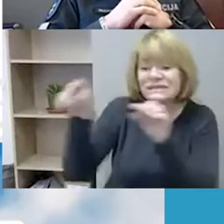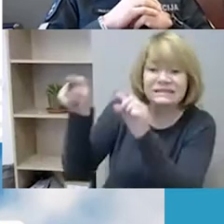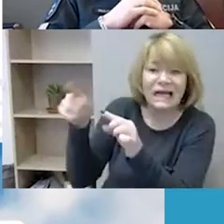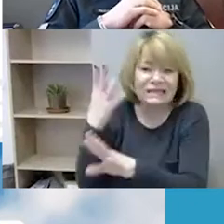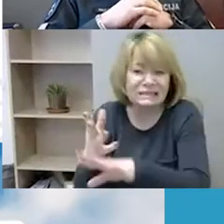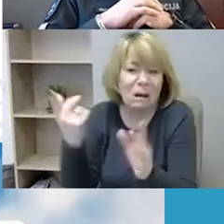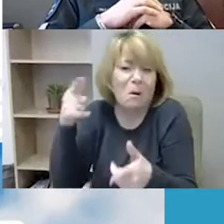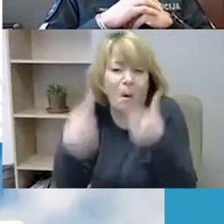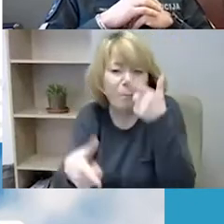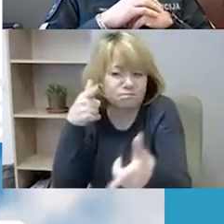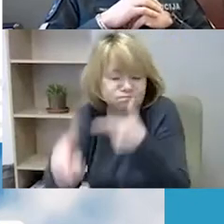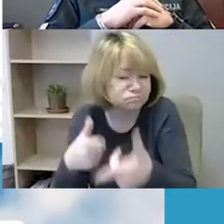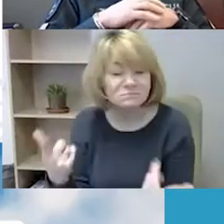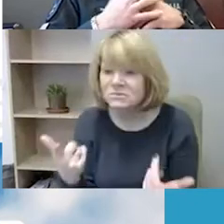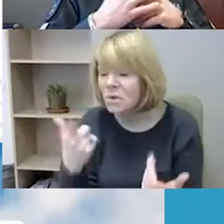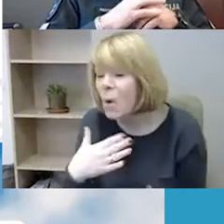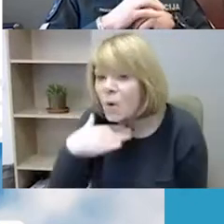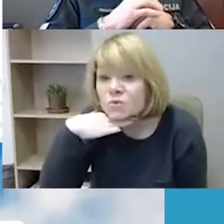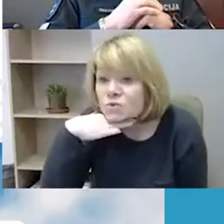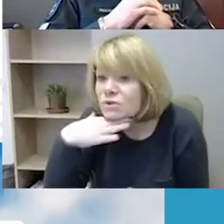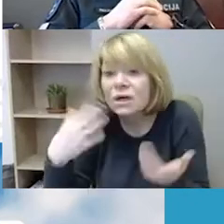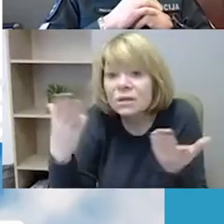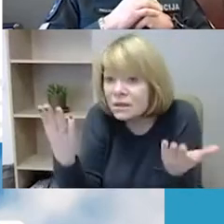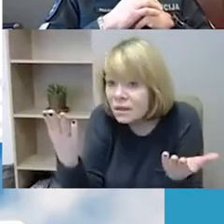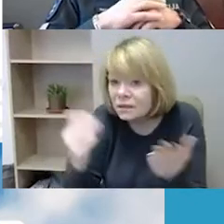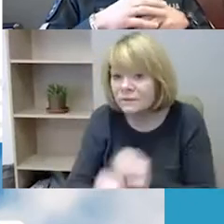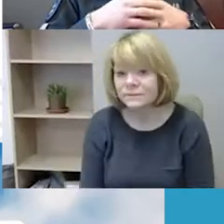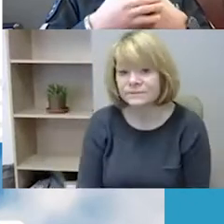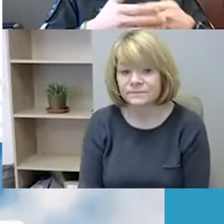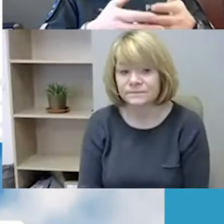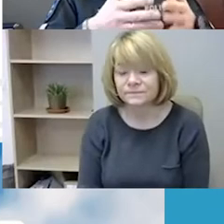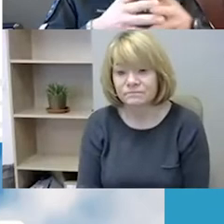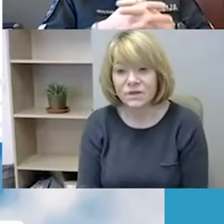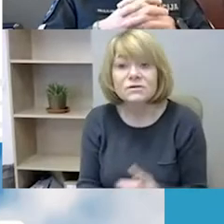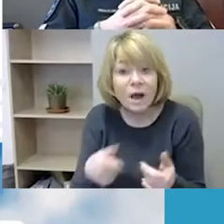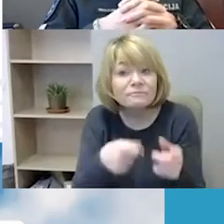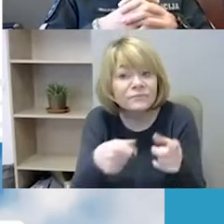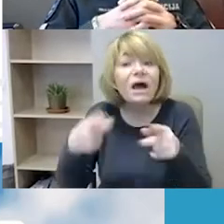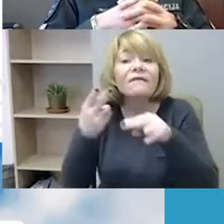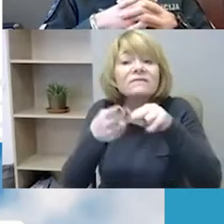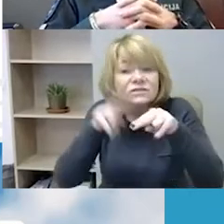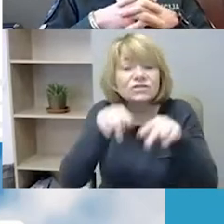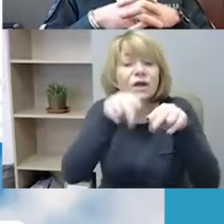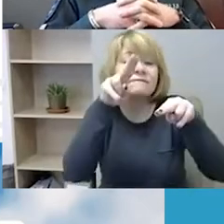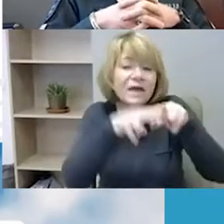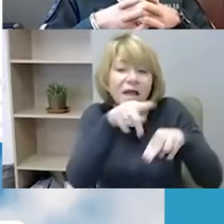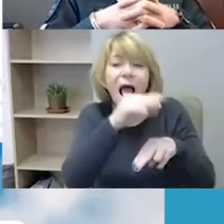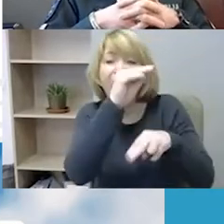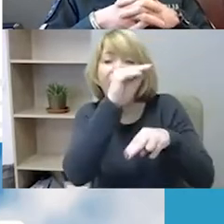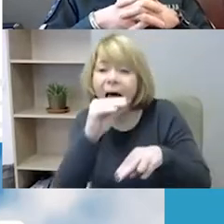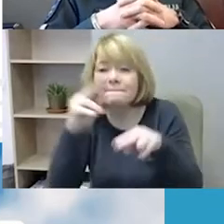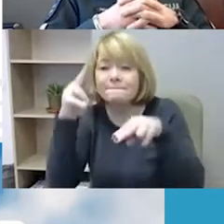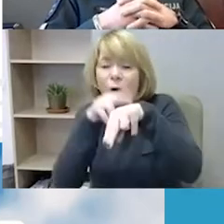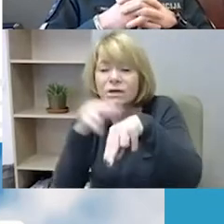pakanka. Iš tiesų skatinti ir šioje vietoje matyti skatinti visuomenę per tą e-polisijos paprastumą ir mūsų